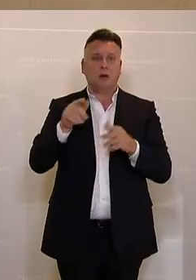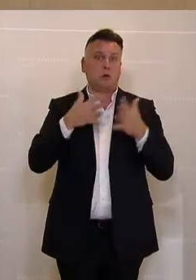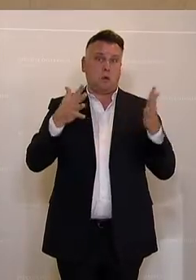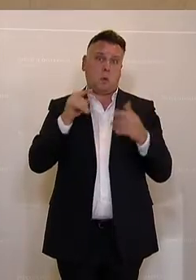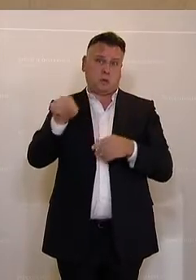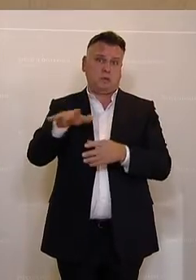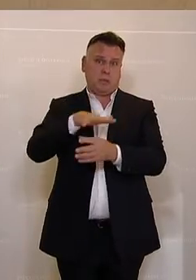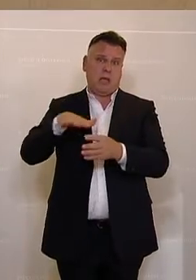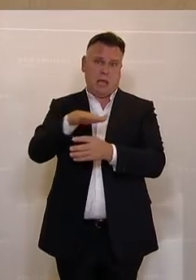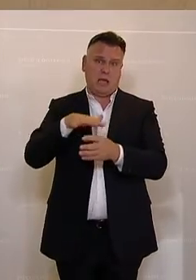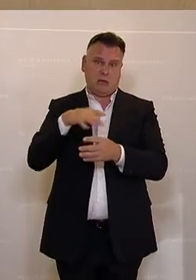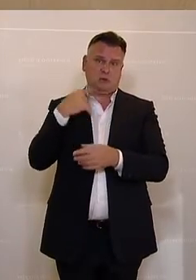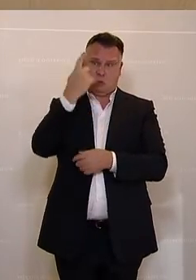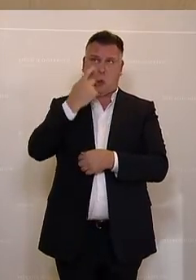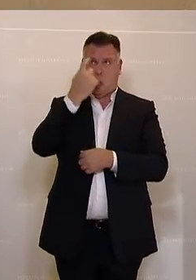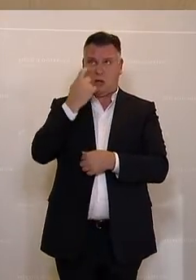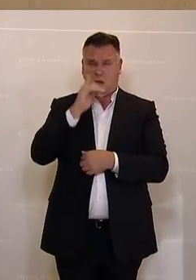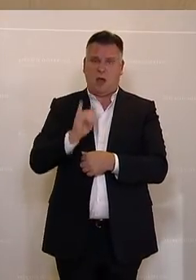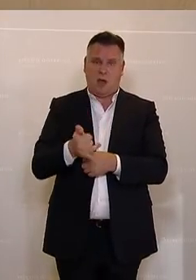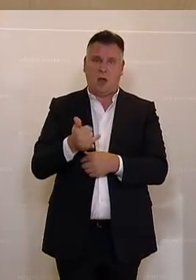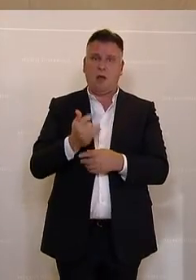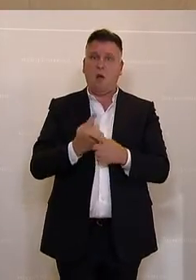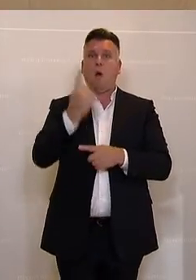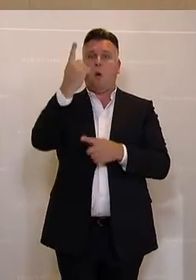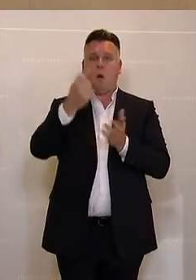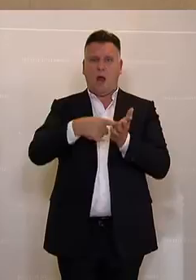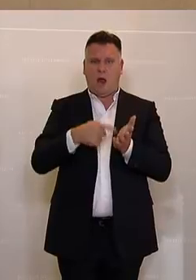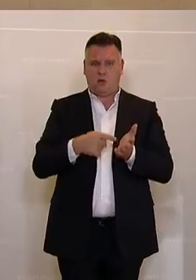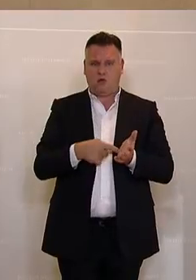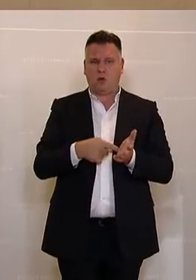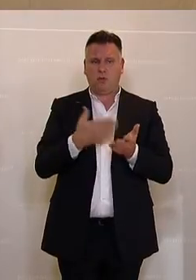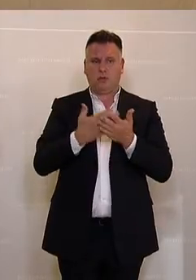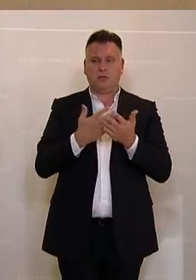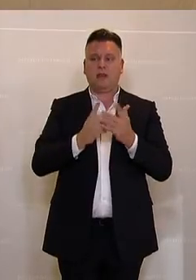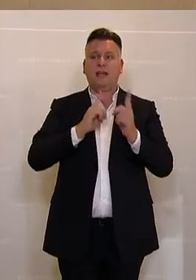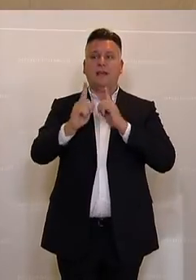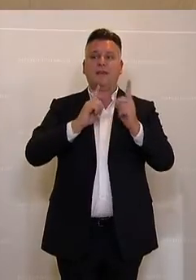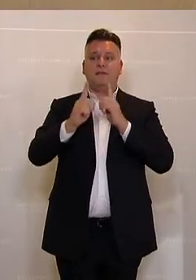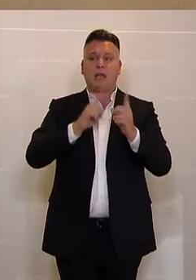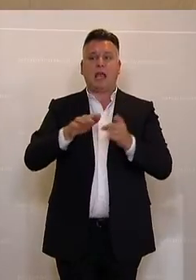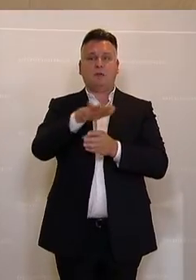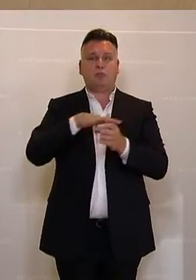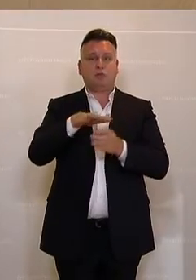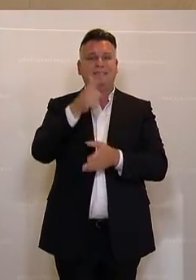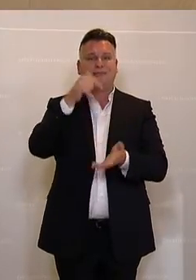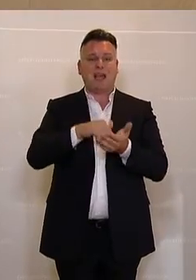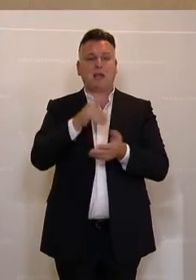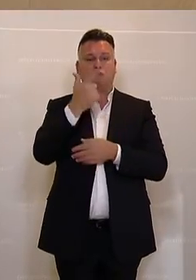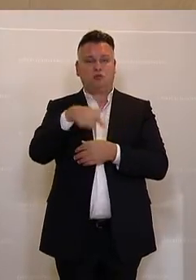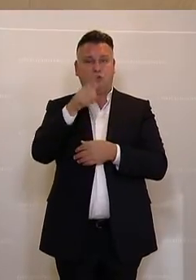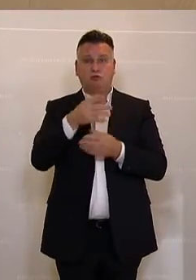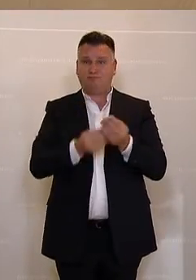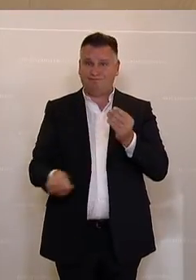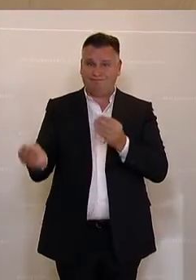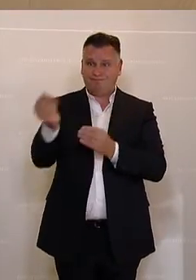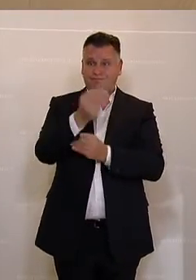Und wir stehen hier vor riesigen Herausforderungen und wir erhöhen im Verkehrsbereich 2022 das Budget auf